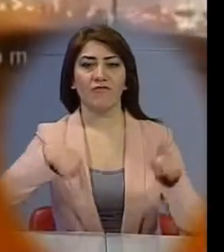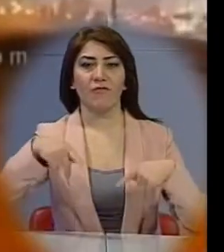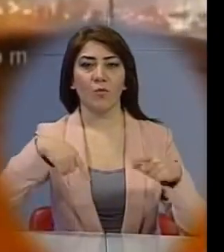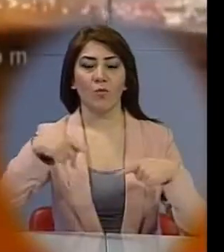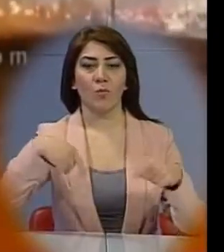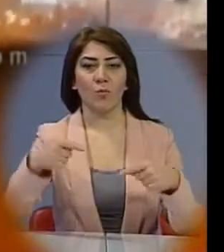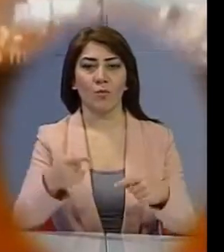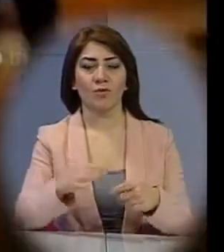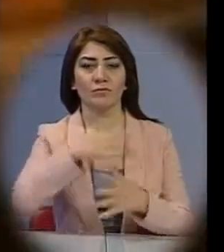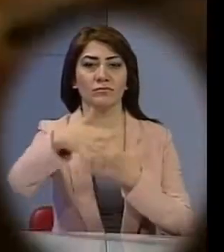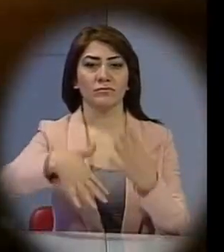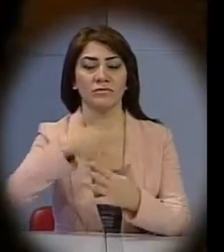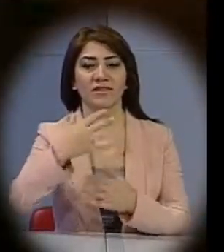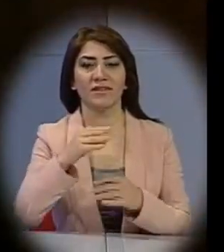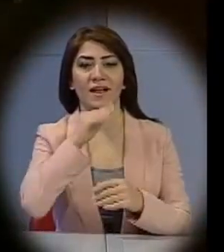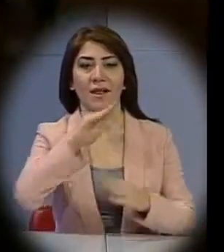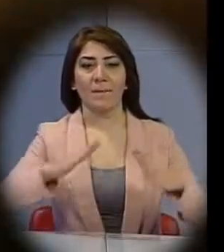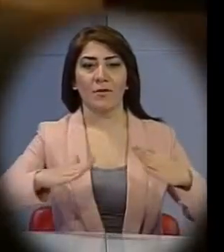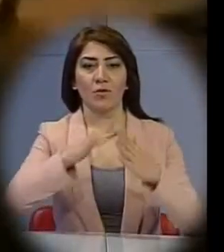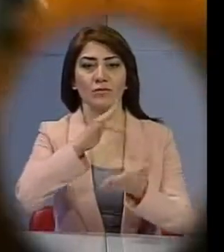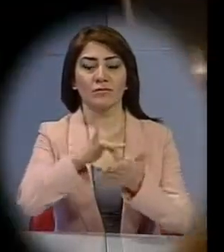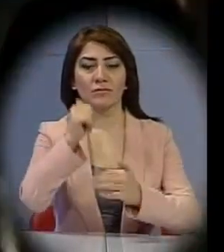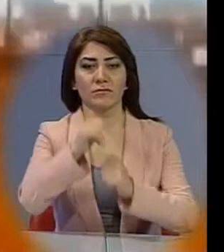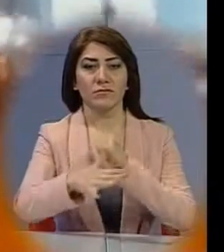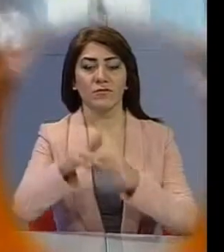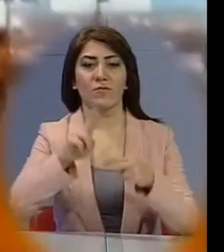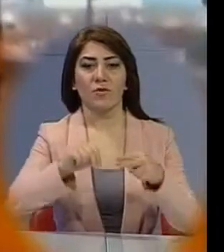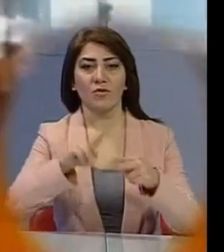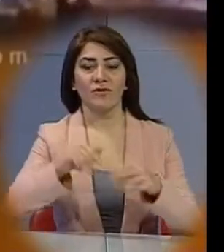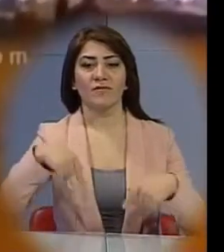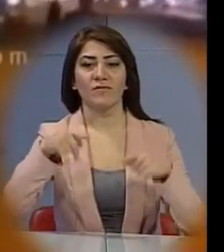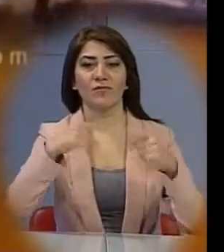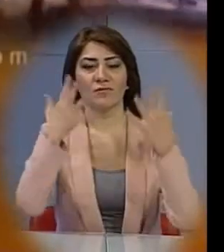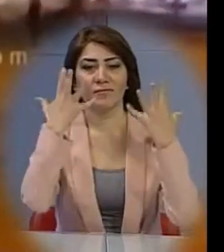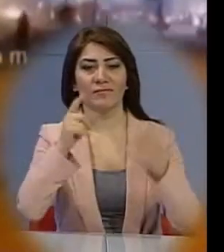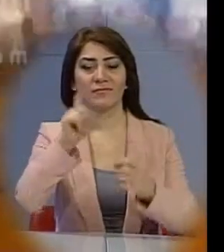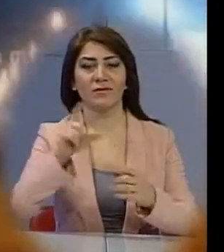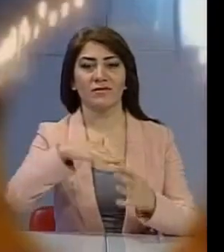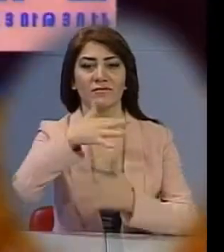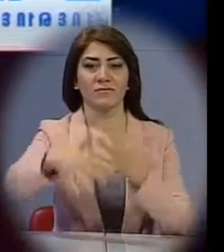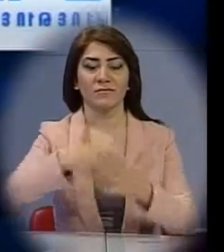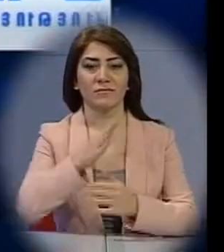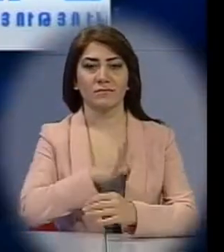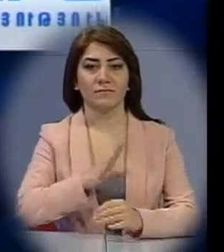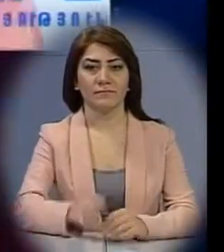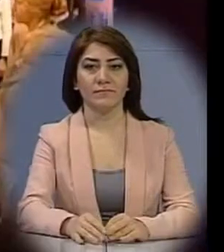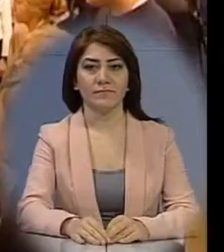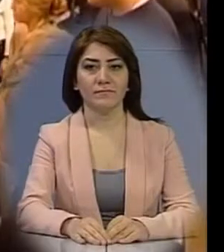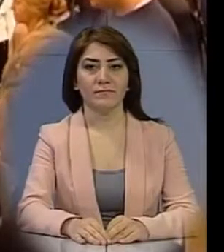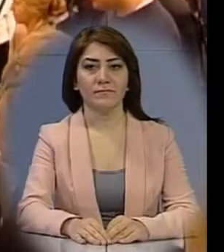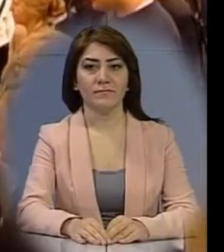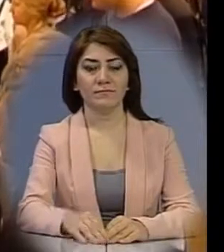կրքերը թե ժանում են, կա հիրեյում բախվել է վուտբոլային պանատերն ու ոստիկանները, կա երեկ տասնեքից ավելի զող։